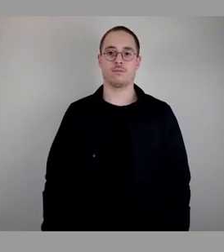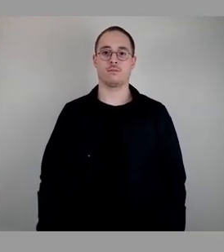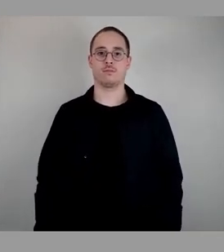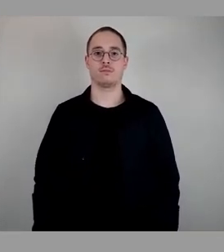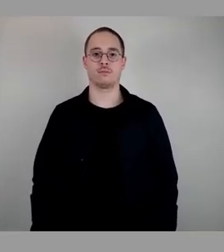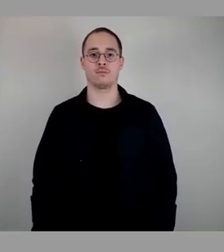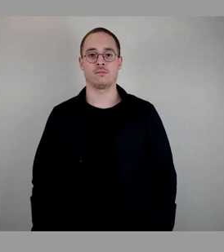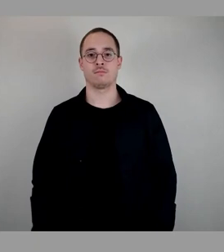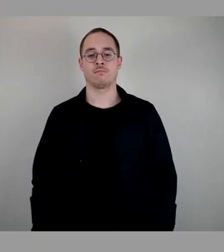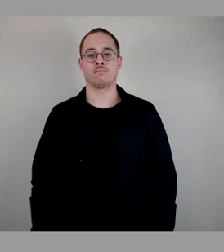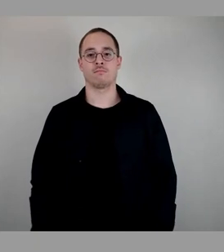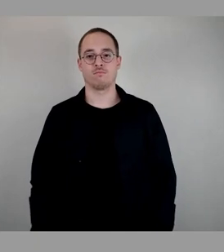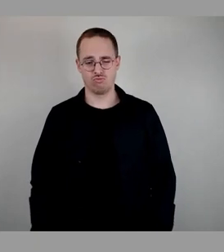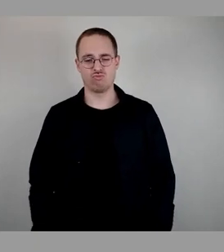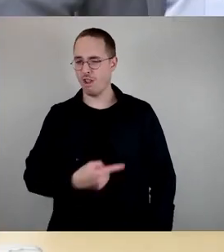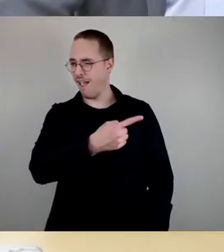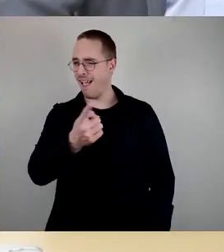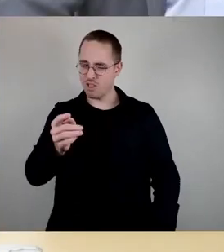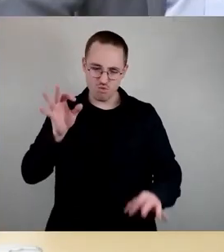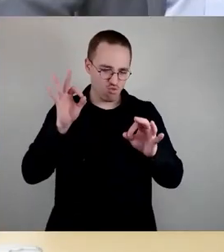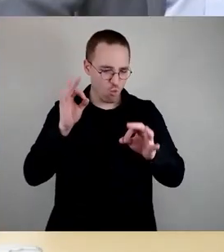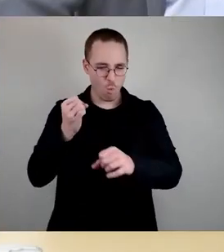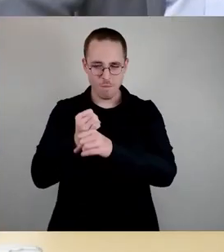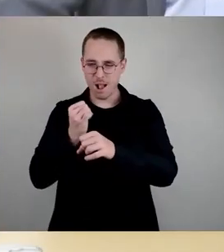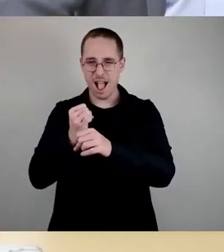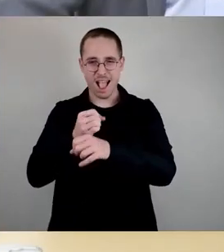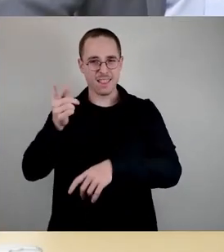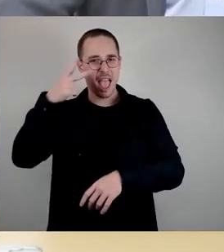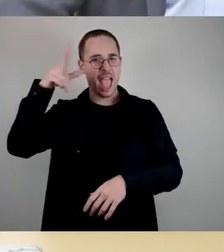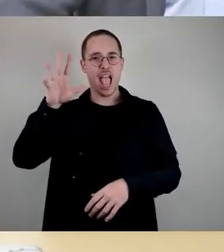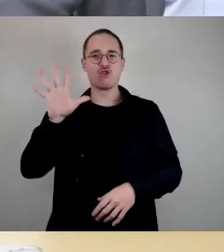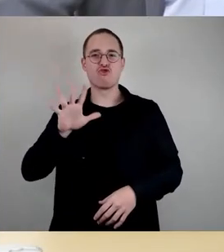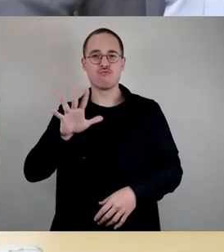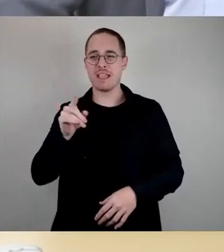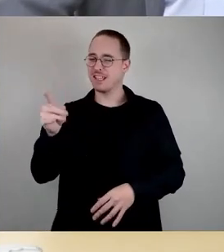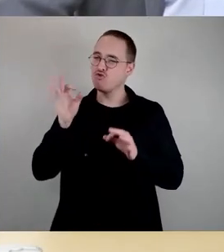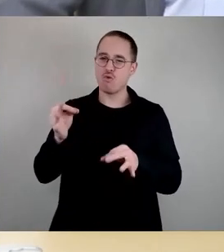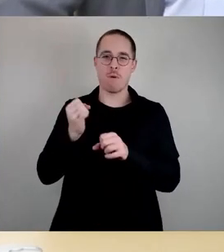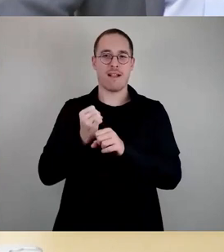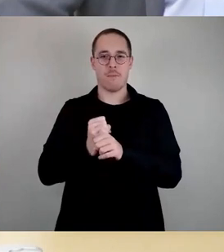Sie machen Ihre Aufgabe sensationell gut, Herr Schmidt. 64.00.